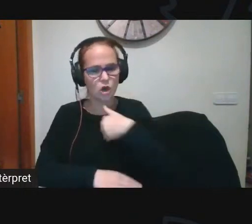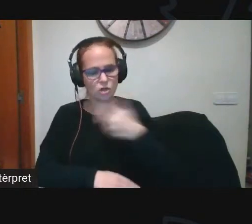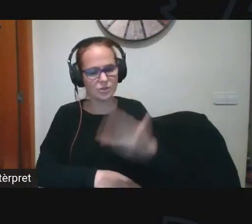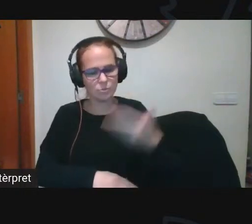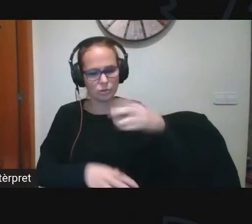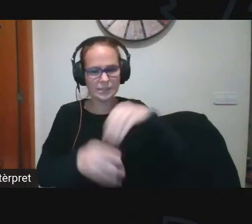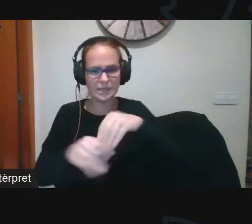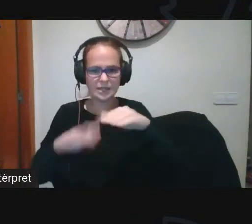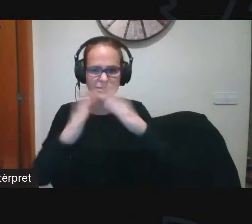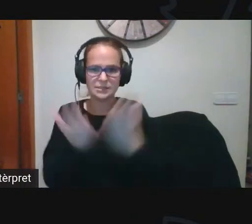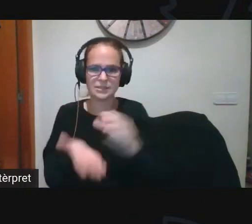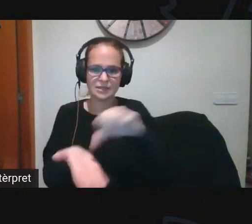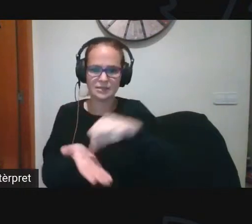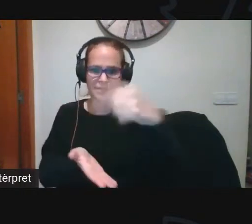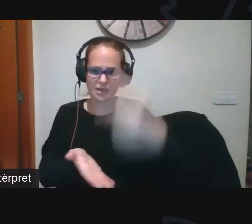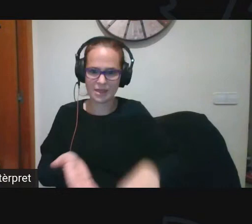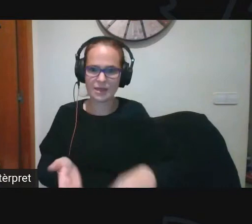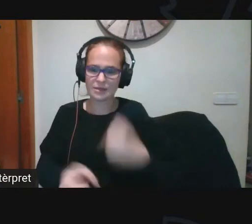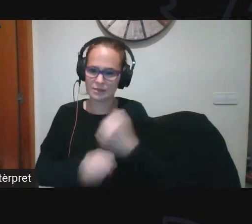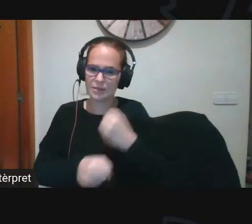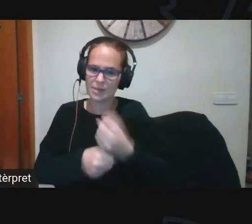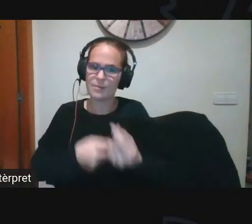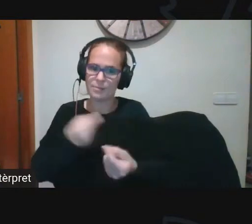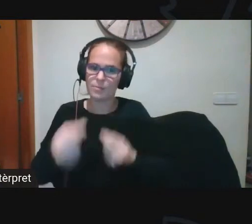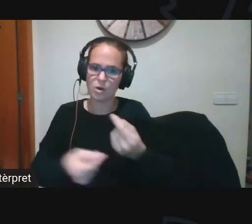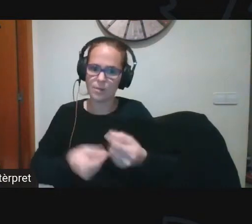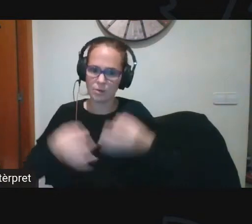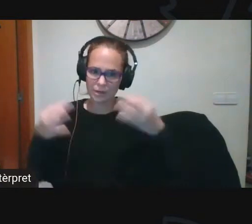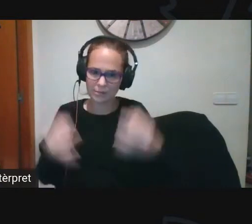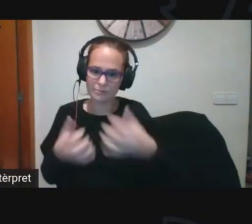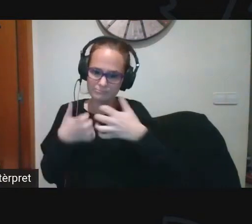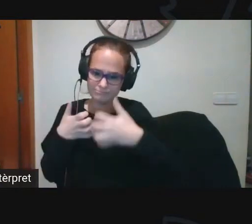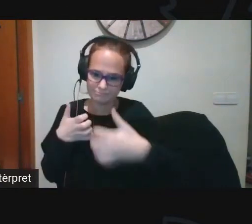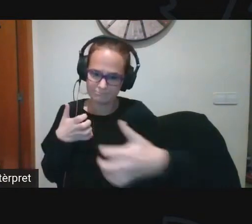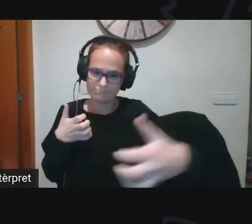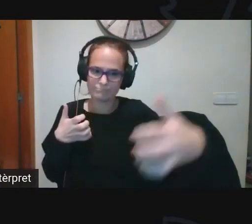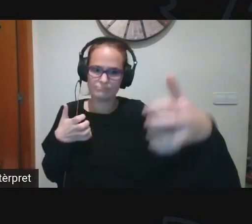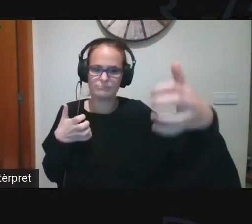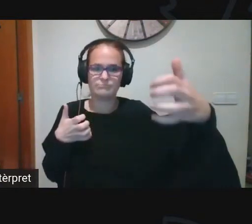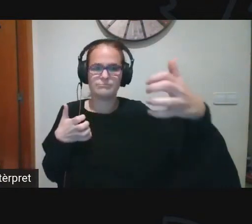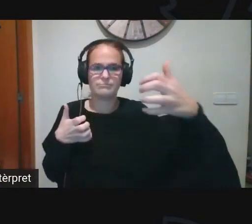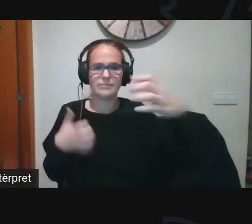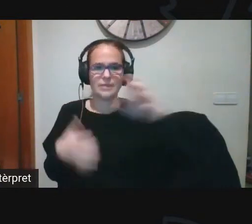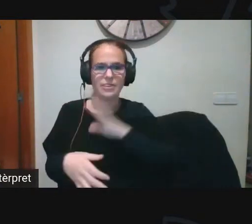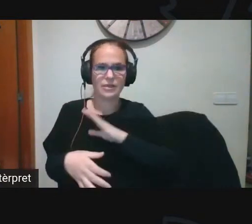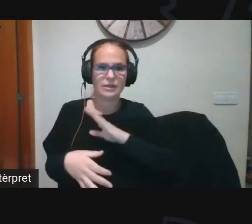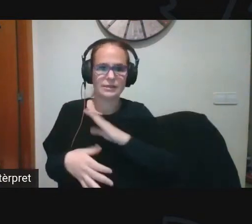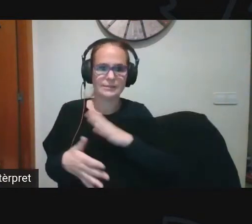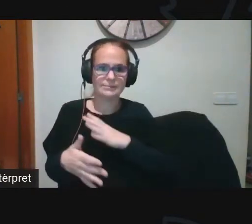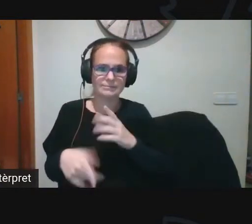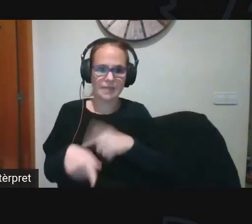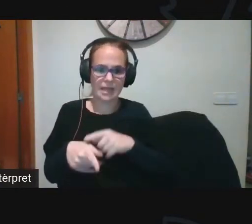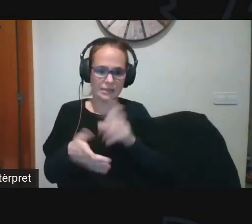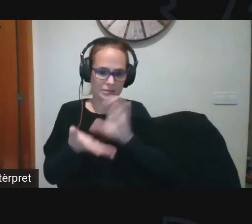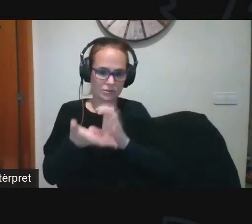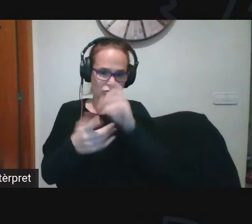treballant al llarg de tot aquest curs